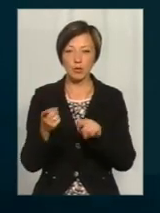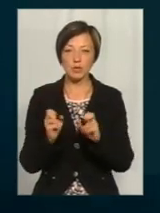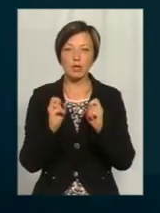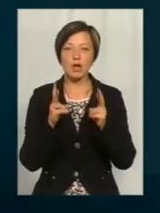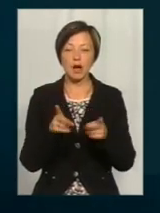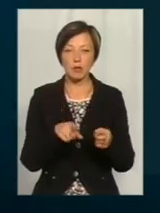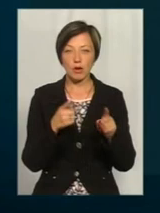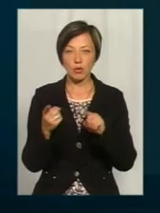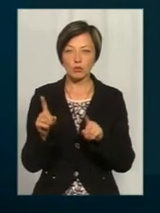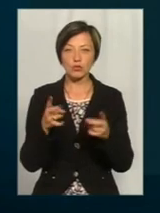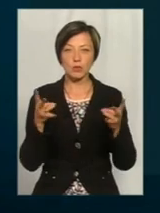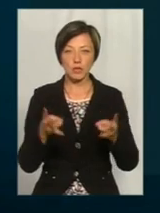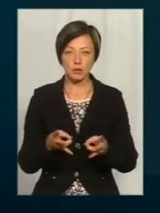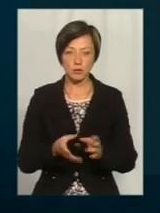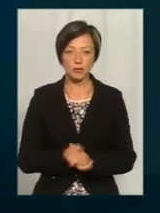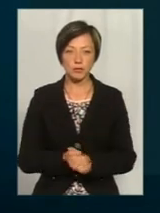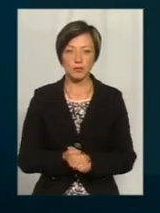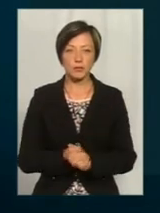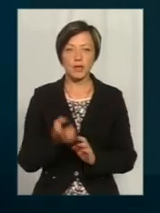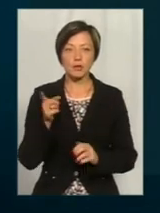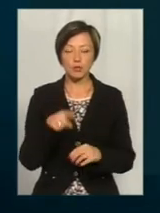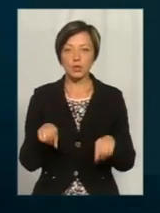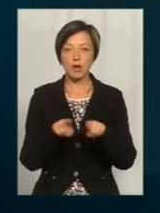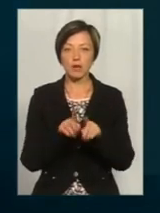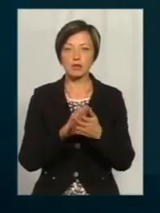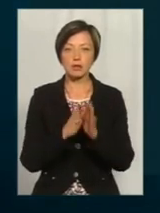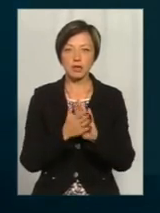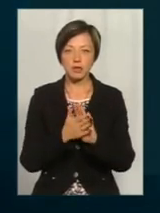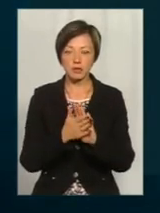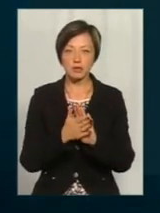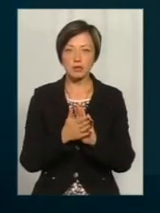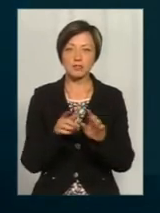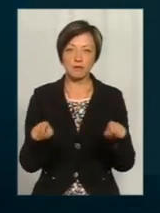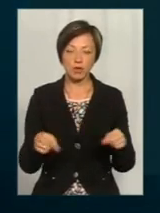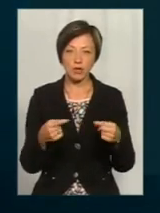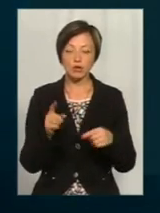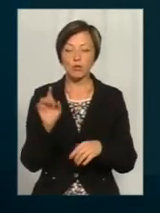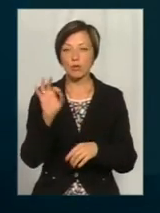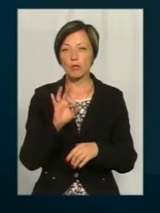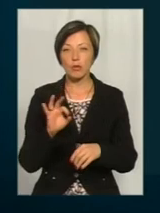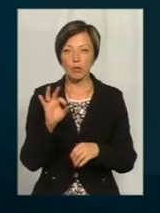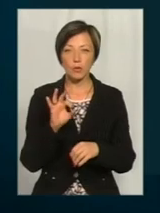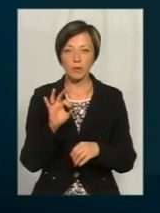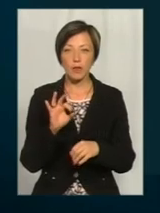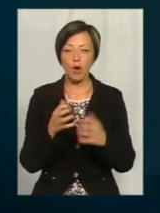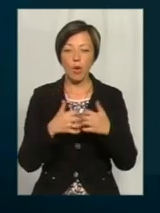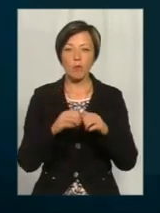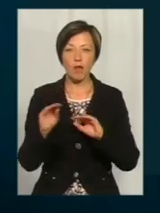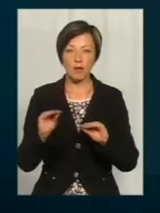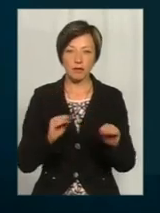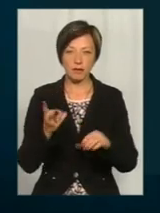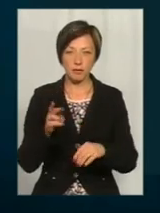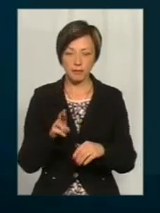як їм переходити, що потрібно. Тому ось така ситуація, в принципі, створилась. Щодо обладнання,